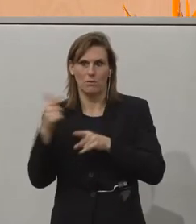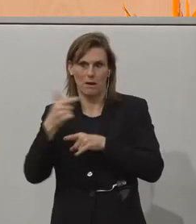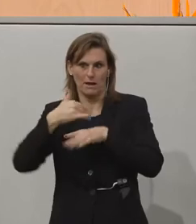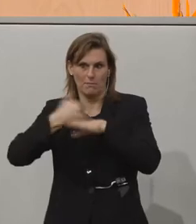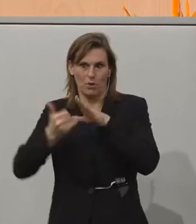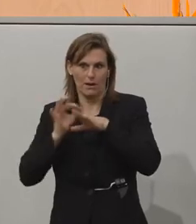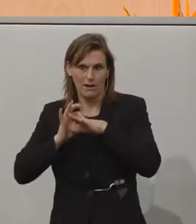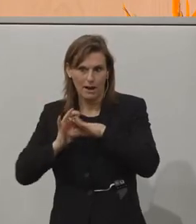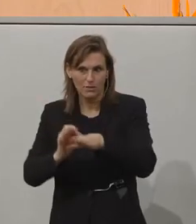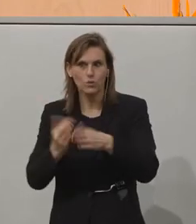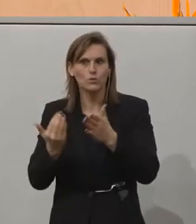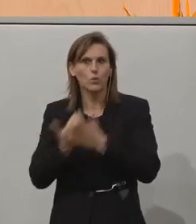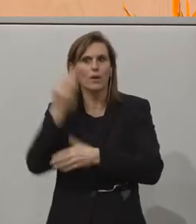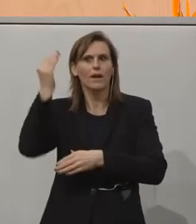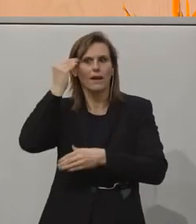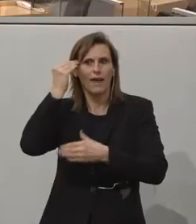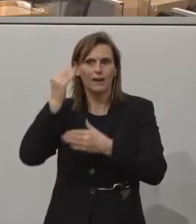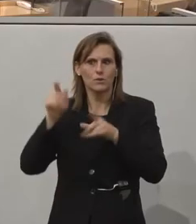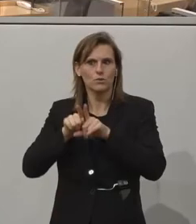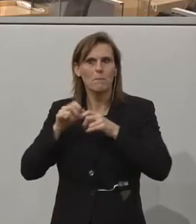der neuen Lern- und Bewegungswelten.